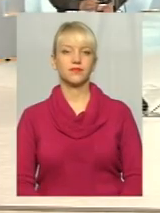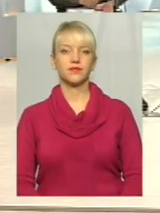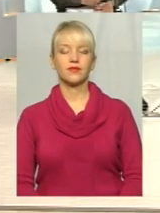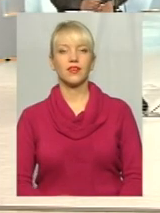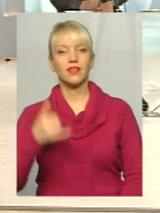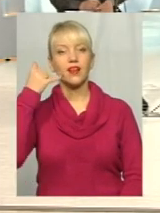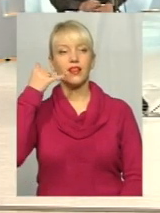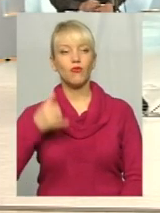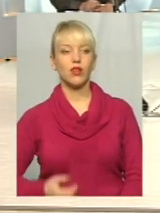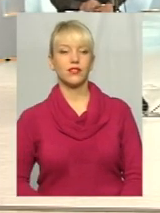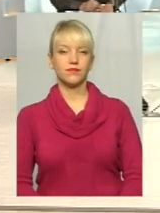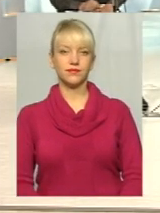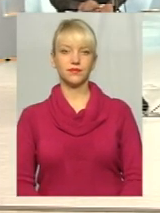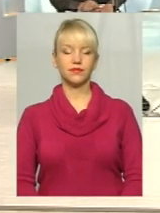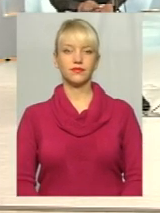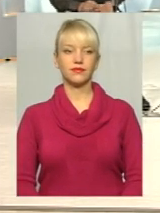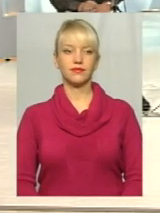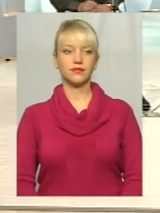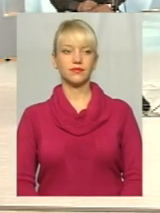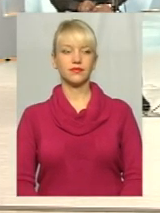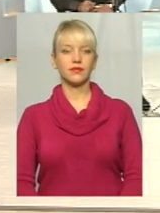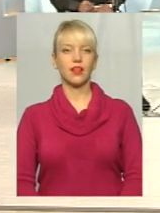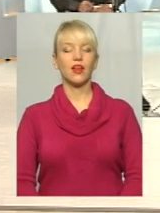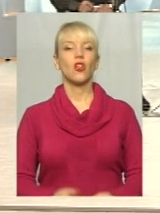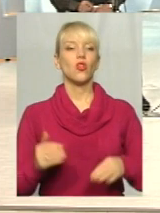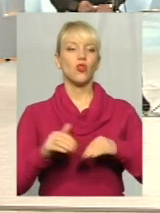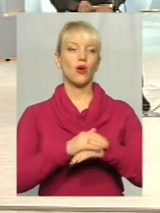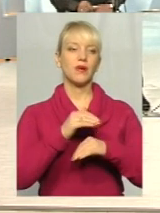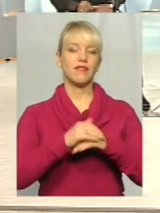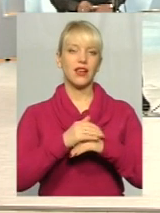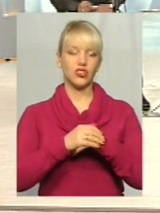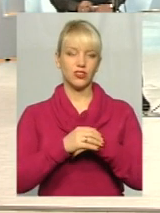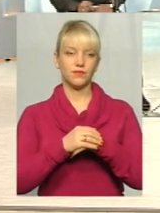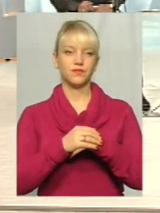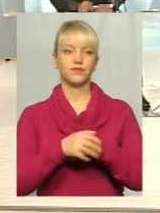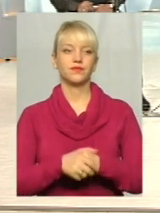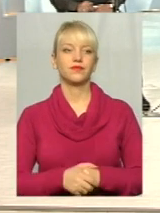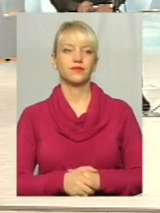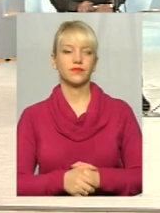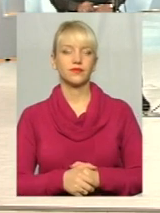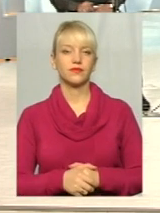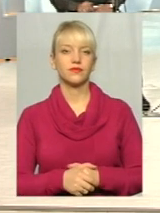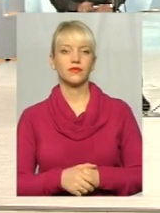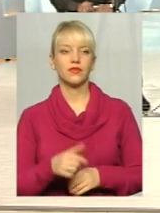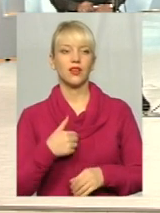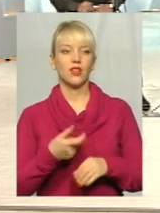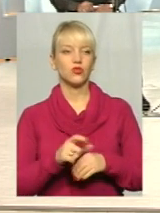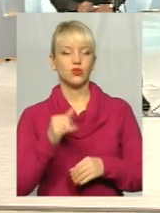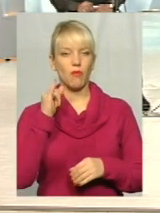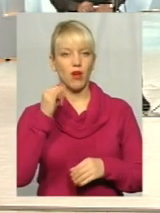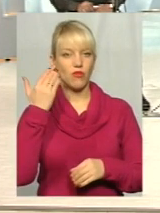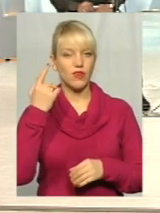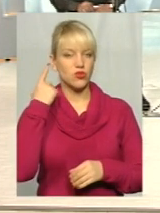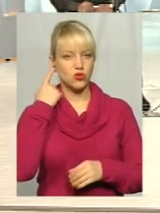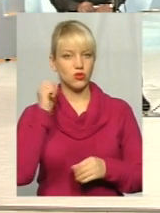Слухаємо вас, горій, будь ласка. Добрий вечір. Добрий вечір. Я дуже вам погодушуюсь,